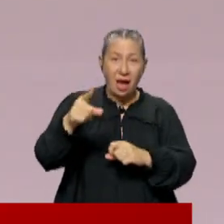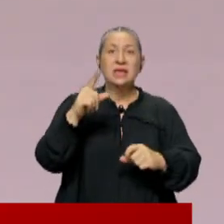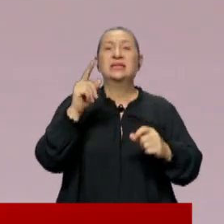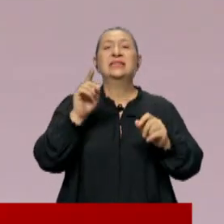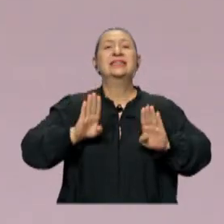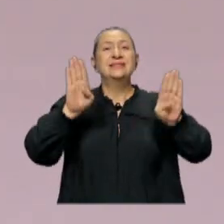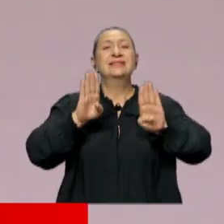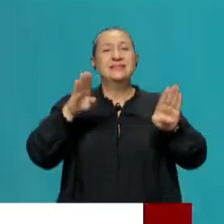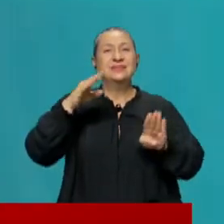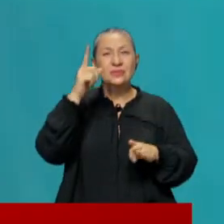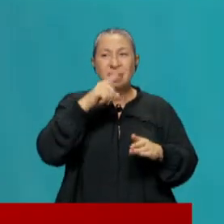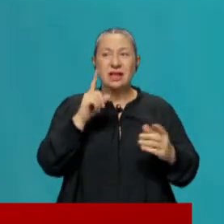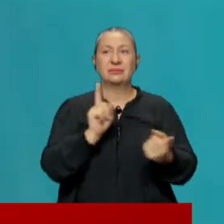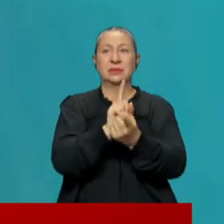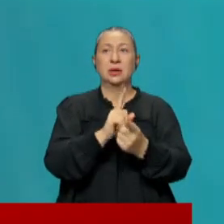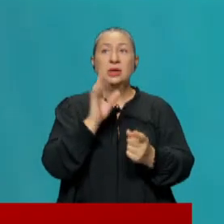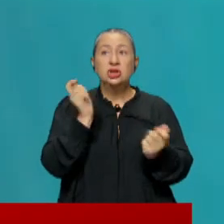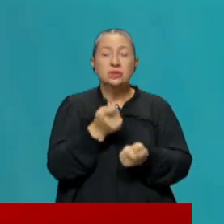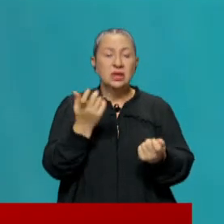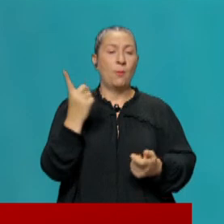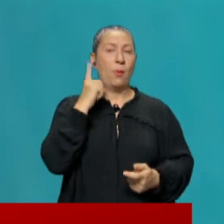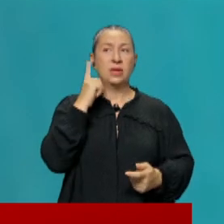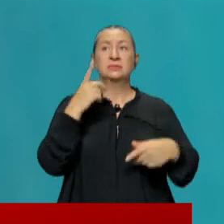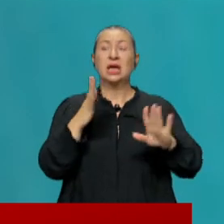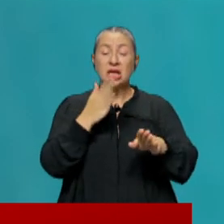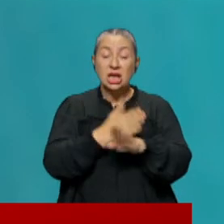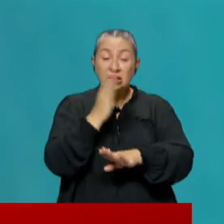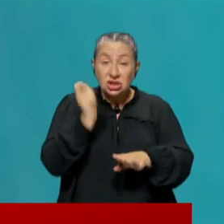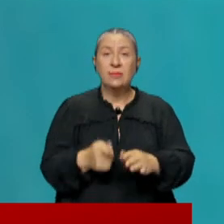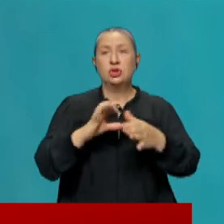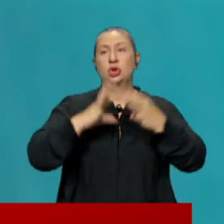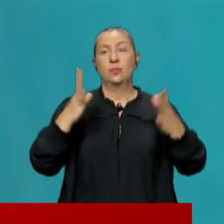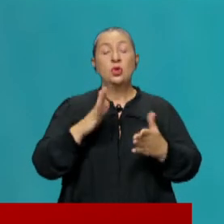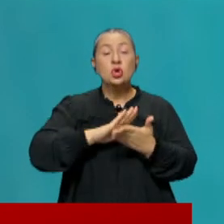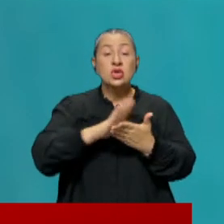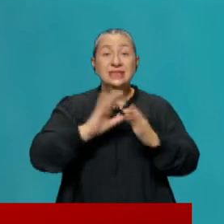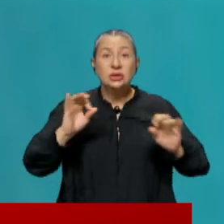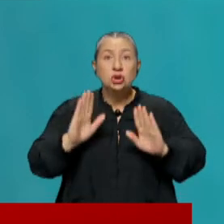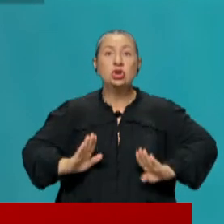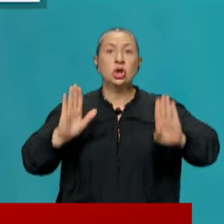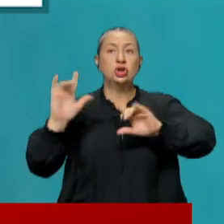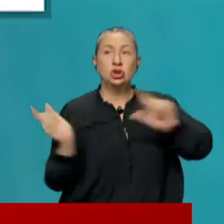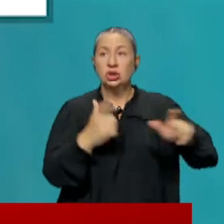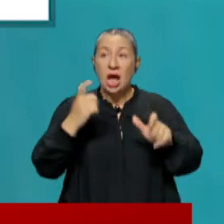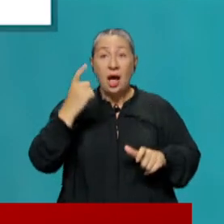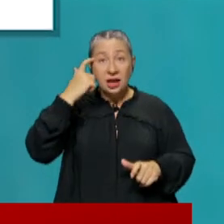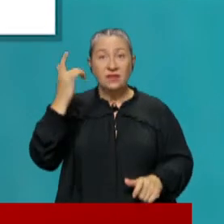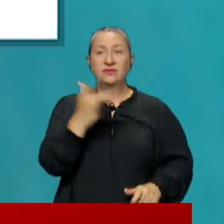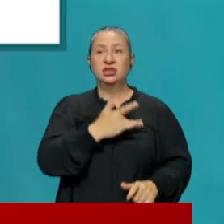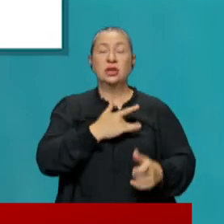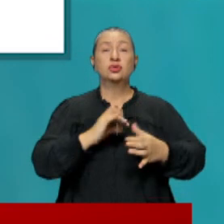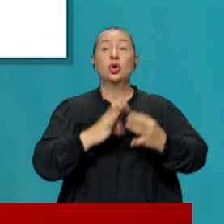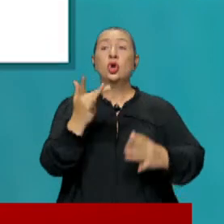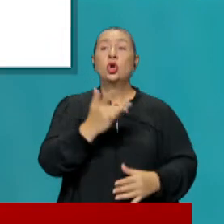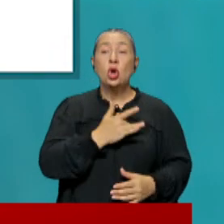üzerinden karşı karşıya geldi. İşimiz hamaset ve popülizm değil, gerçekçi çözümdür. Düzensiz göç sorunu akıl ve vicdanla çözülmelidir.